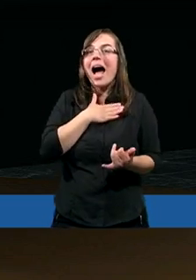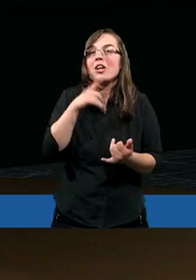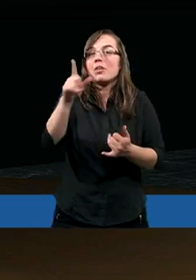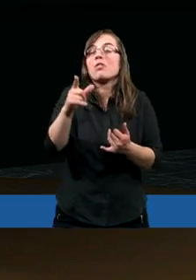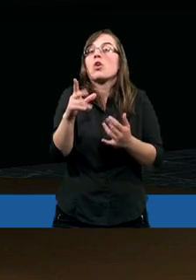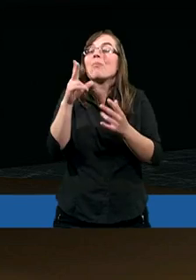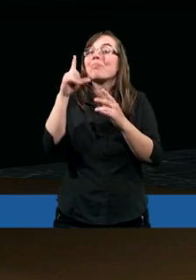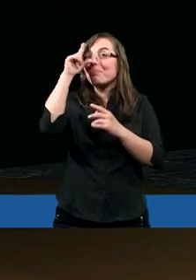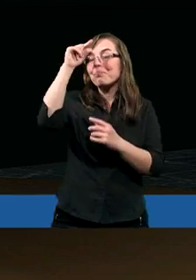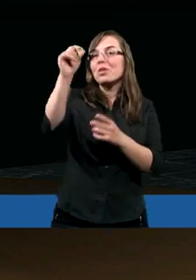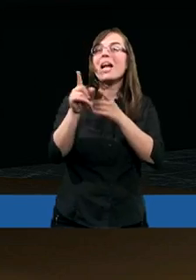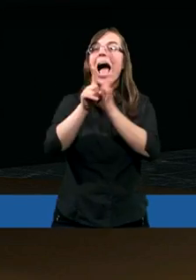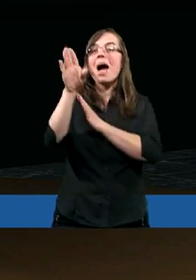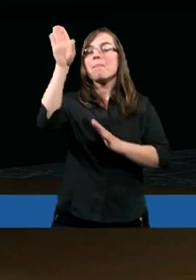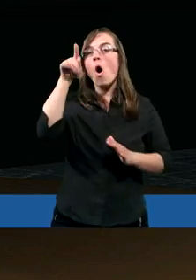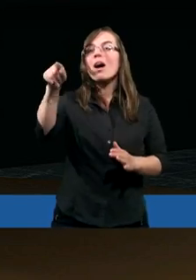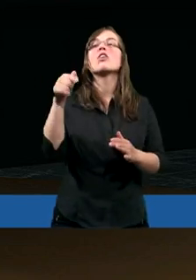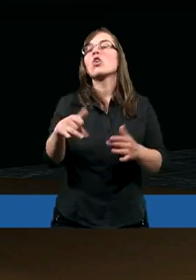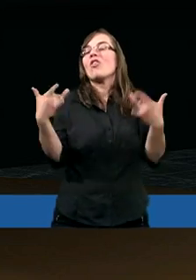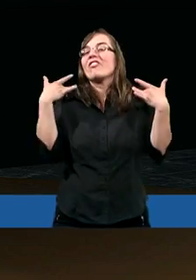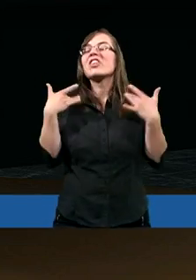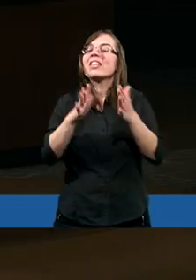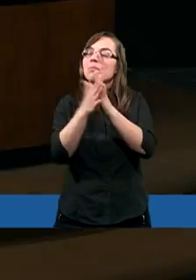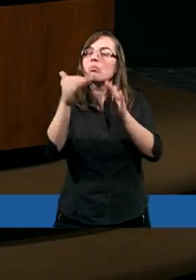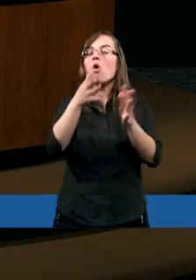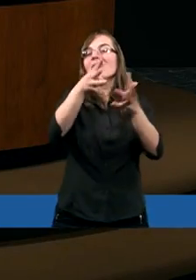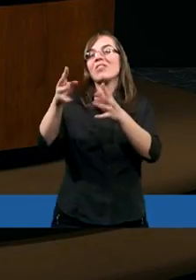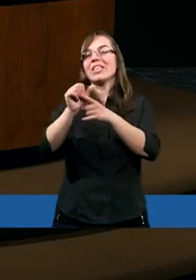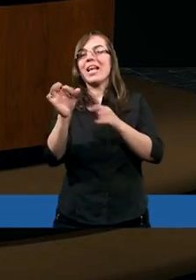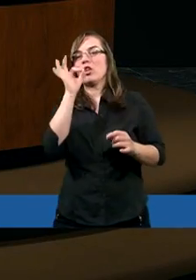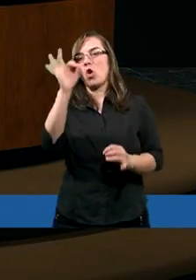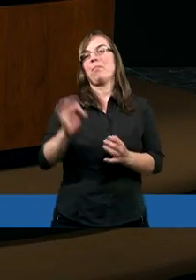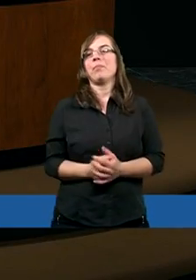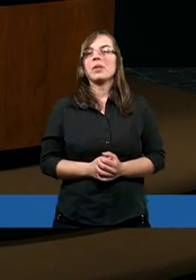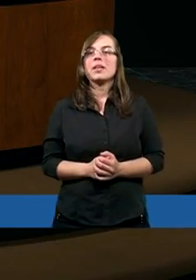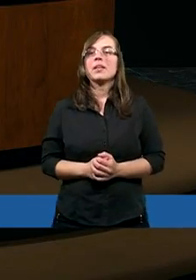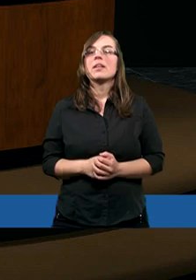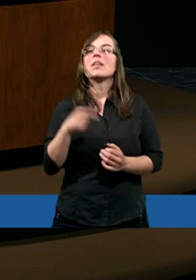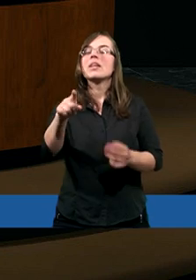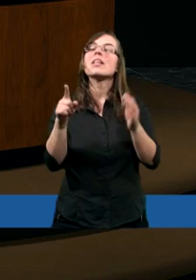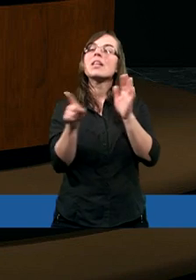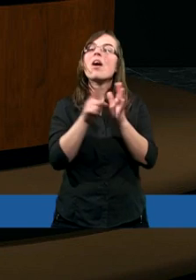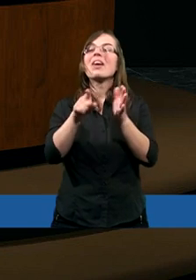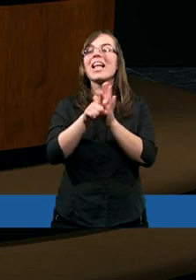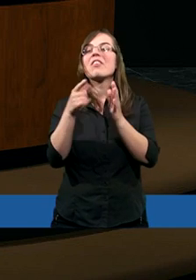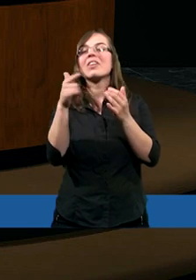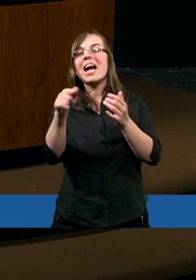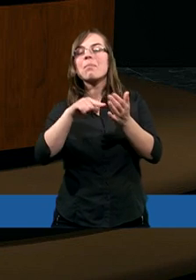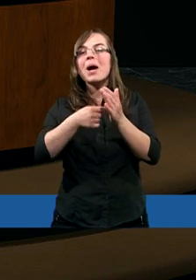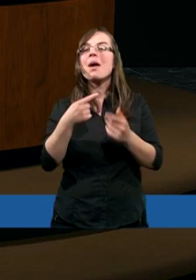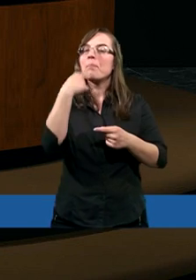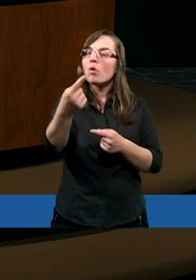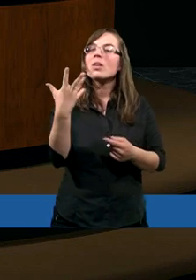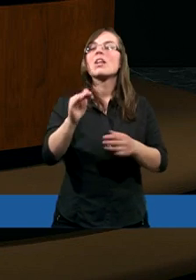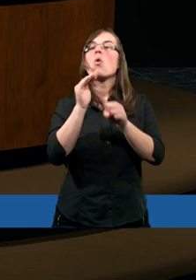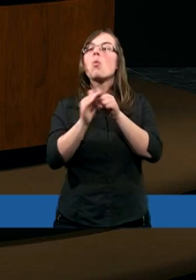ona może wiele zła wprowadzić i w moje życie, i w życie innych ludzi. To ten kolejny werset świetnie to wyjaśnia w takim razie, bo tam dalej jest